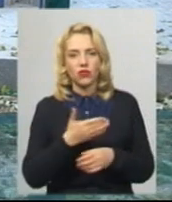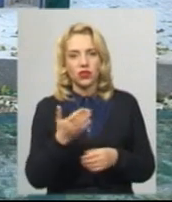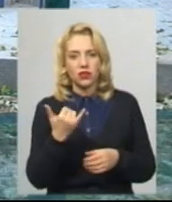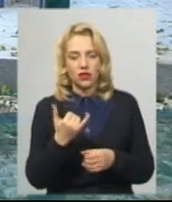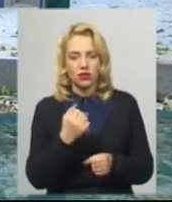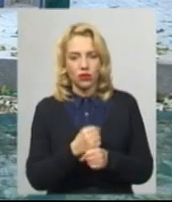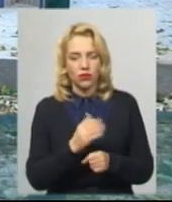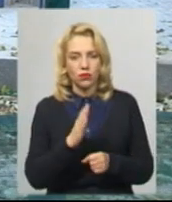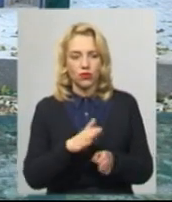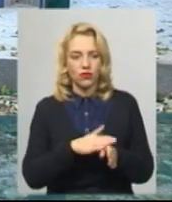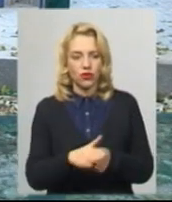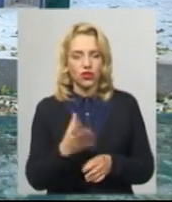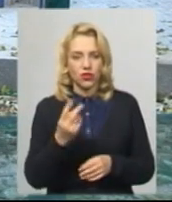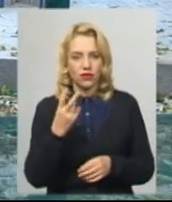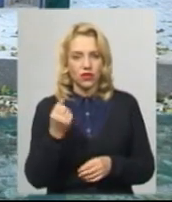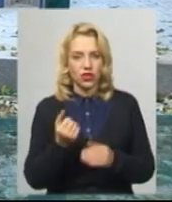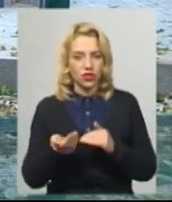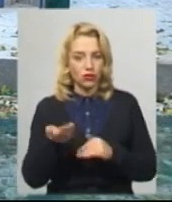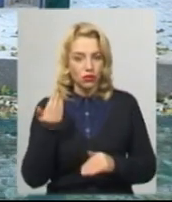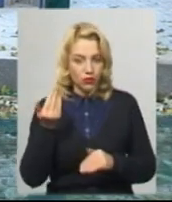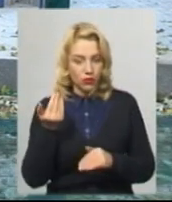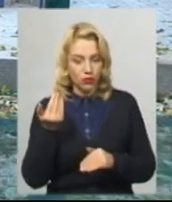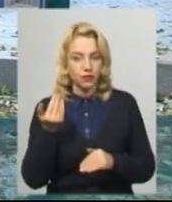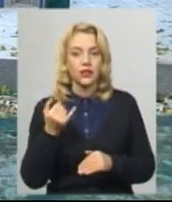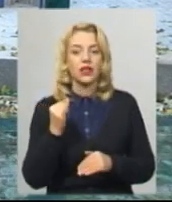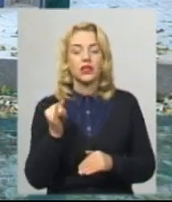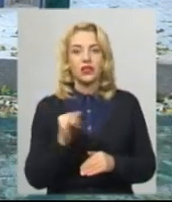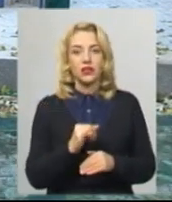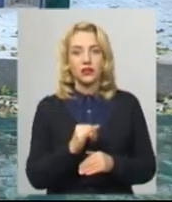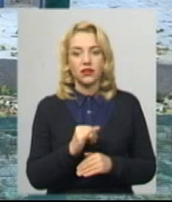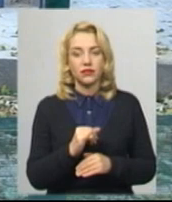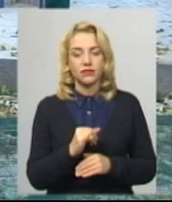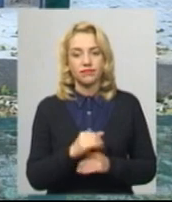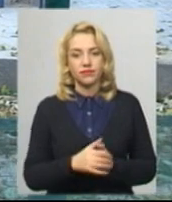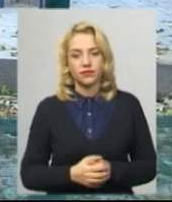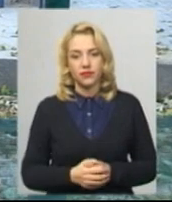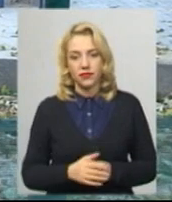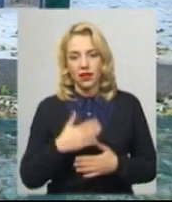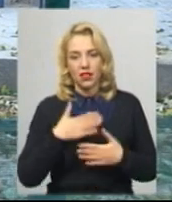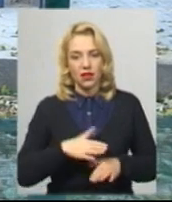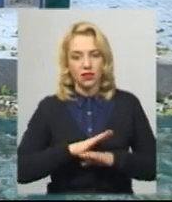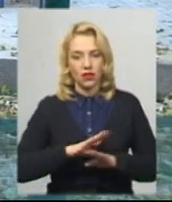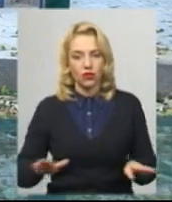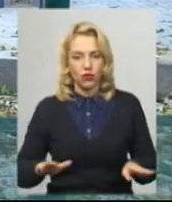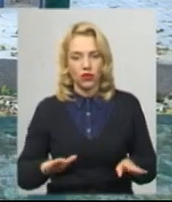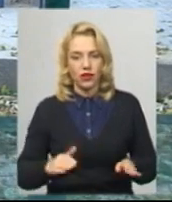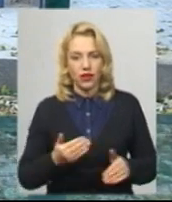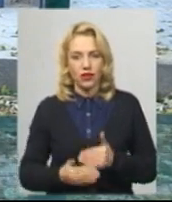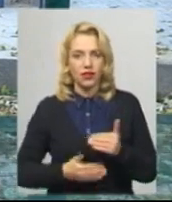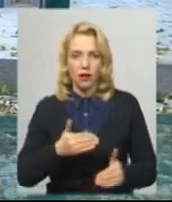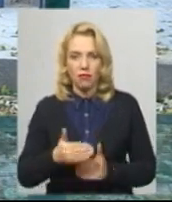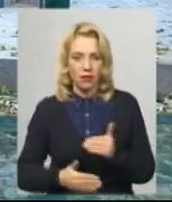мали би бути виконані ще, як мінімум, тижня-два тому. І незадоволений темпами